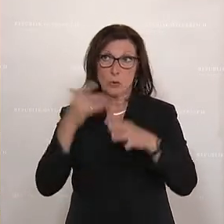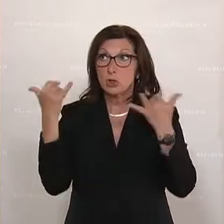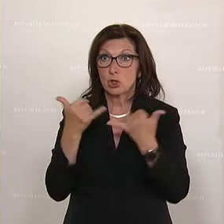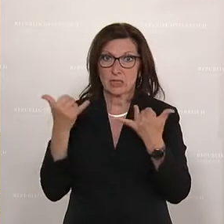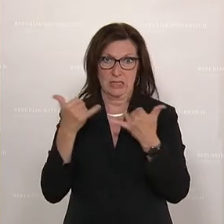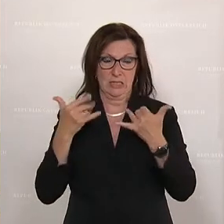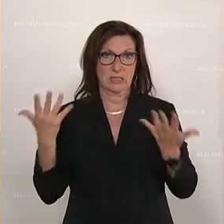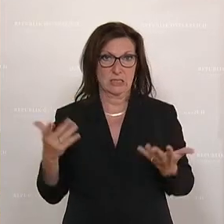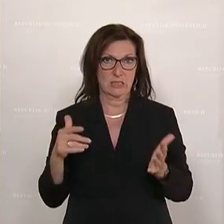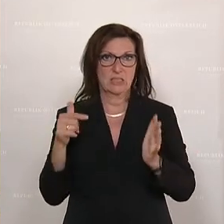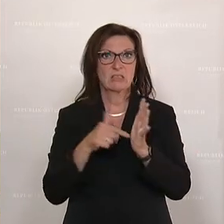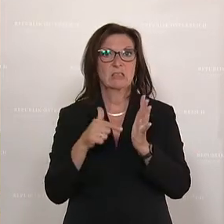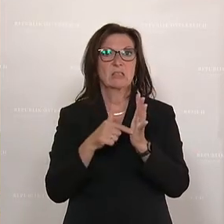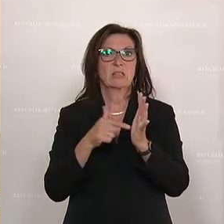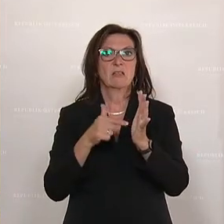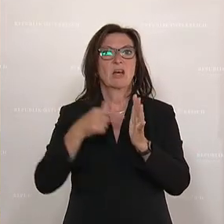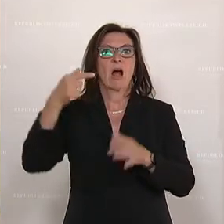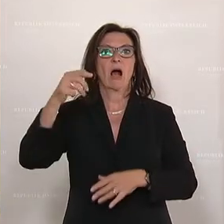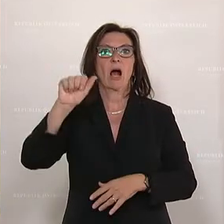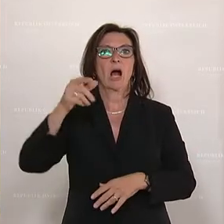einer Ökologisierung der GAP.